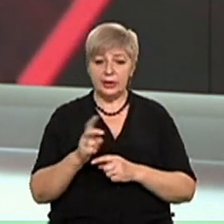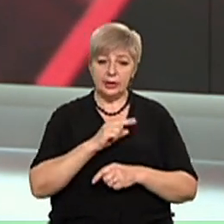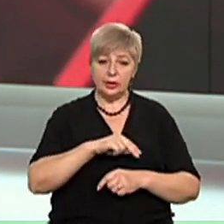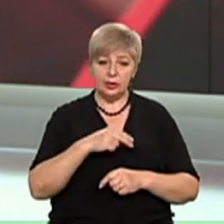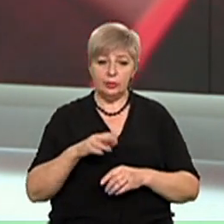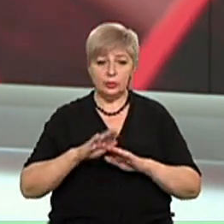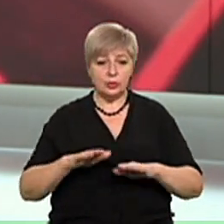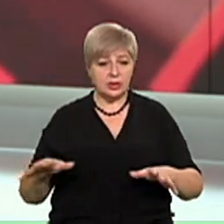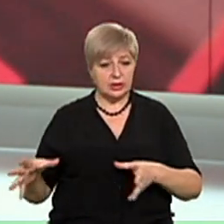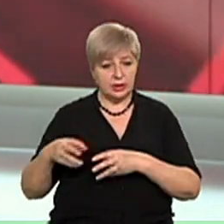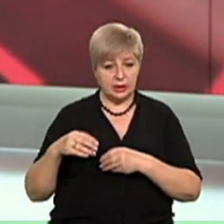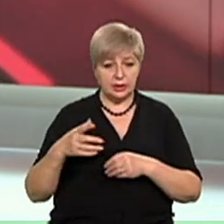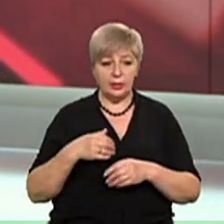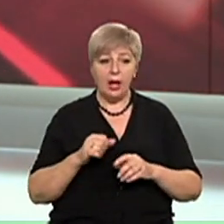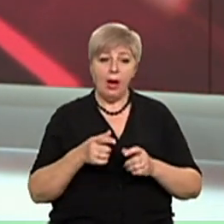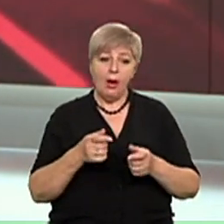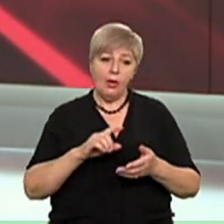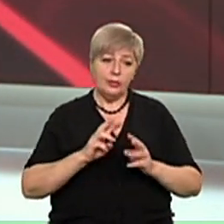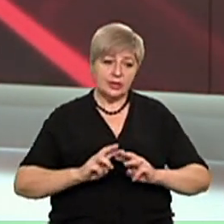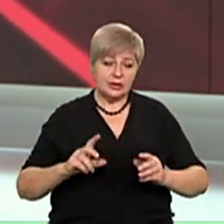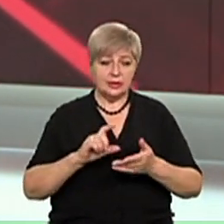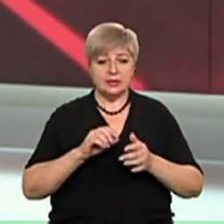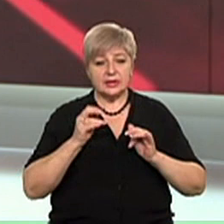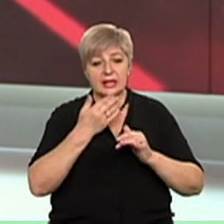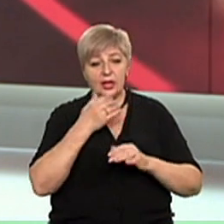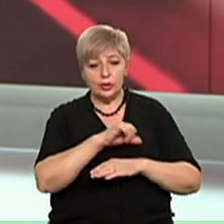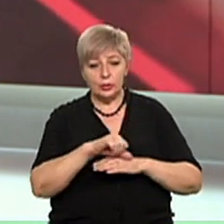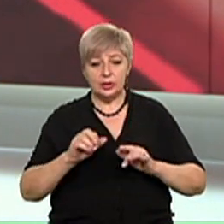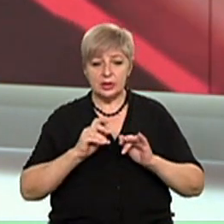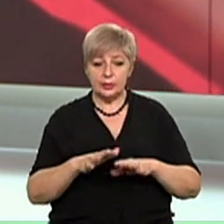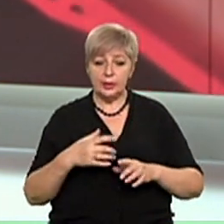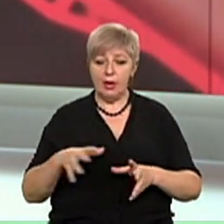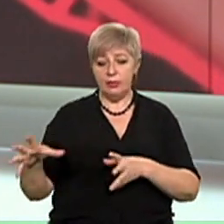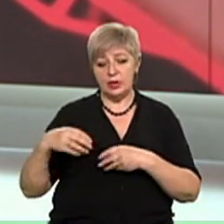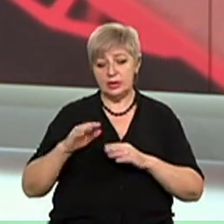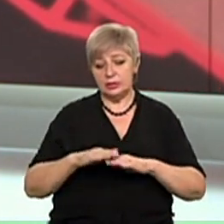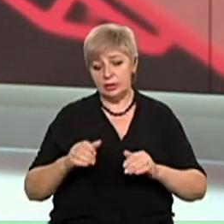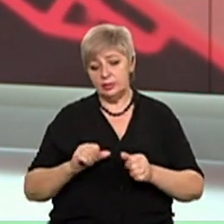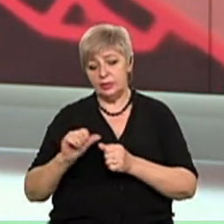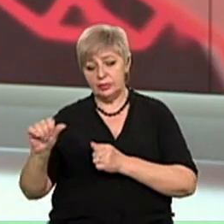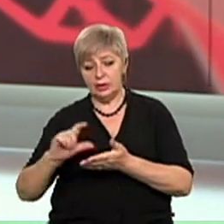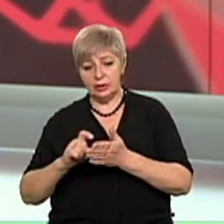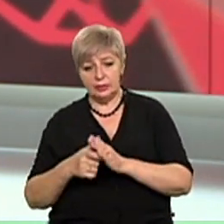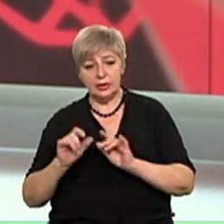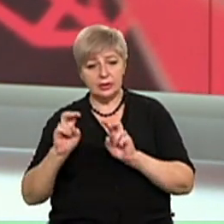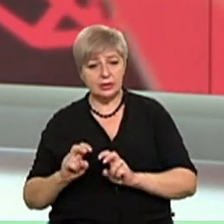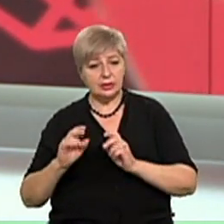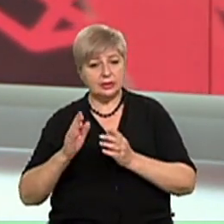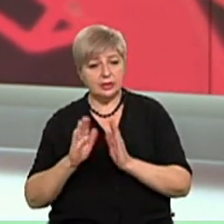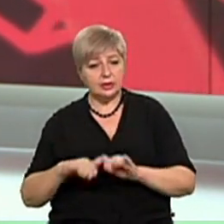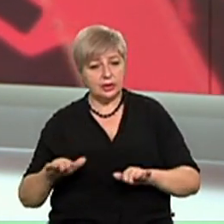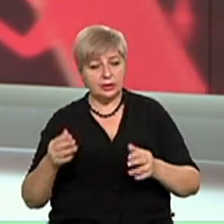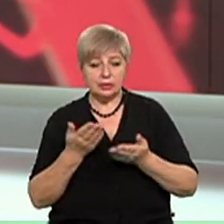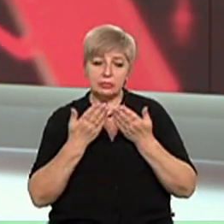Міністерстві закордонних справ виділять окреме приміщення, де мале часи дітиме із книжками. Але далеко не всі держслужби та